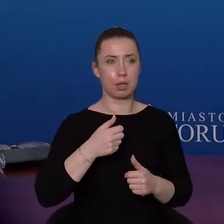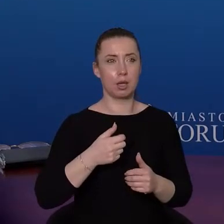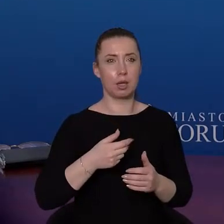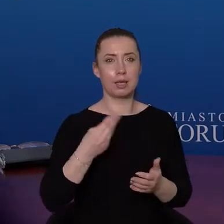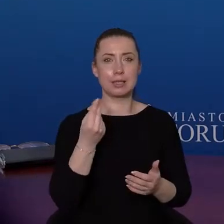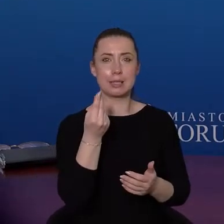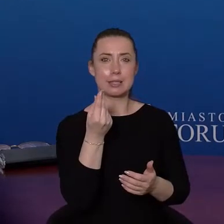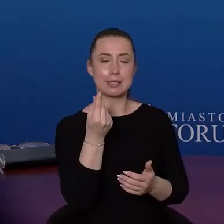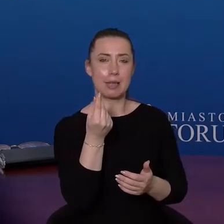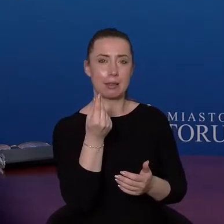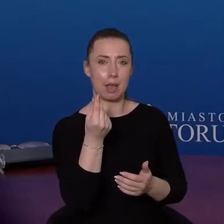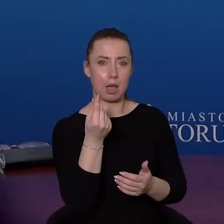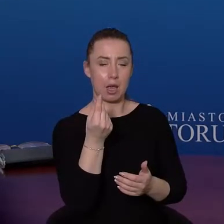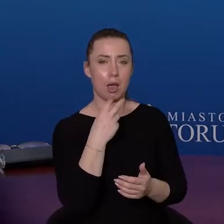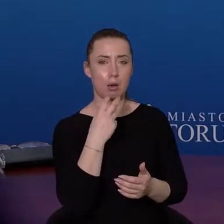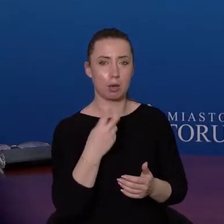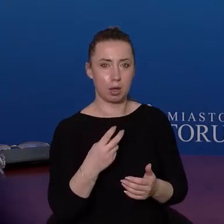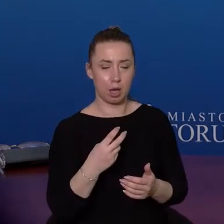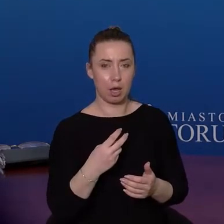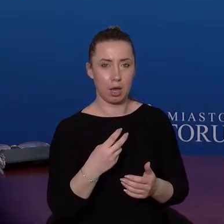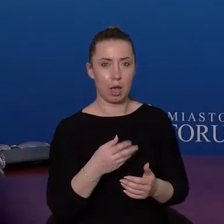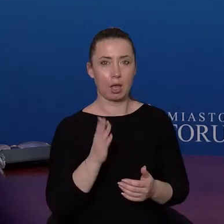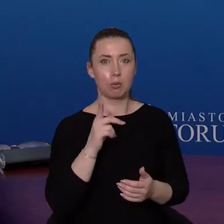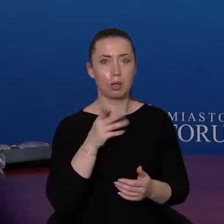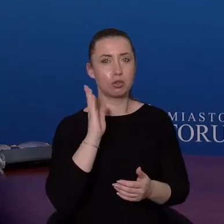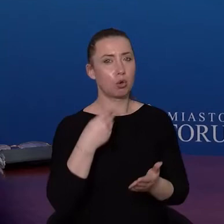Ceny poszybowały w górę o 70%.